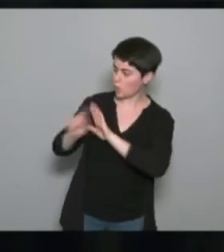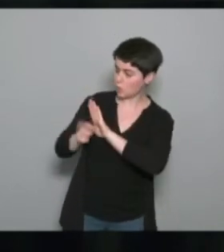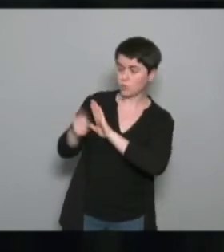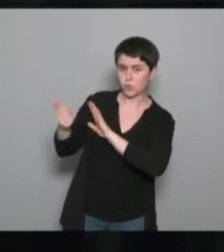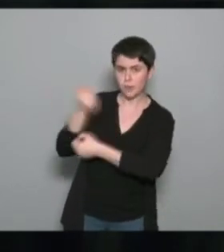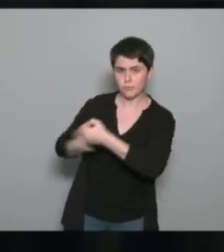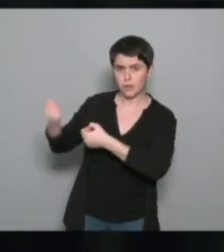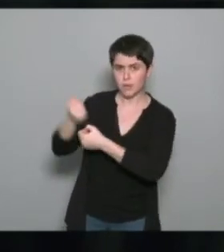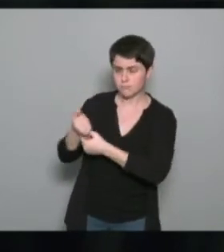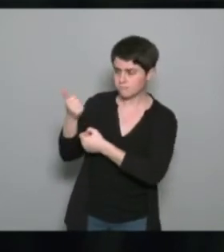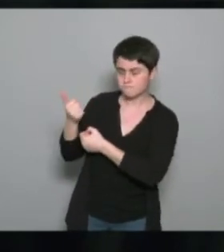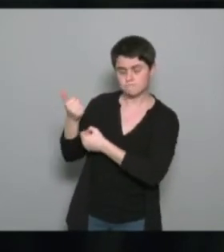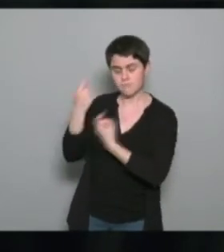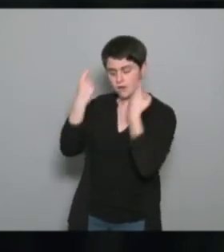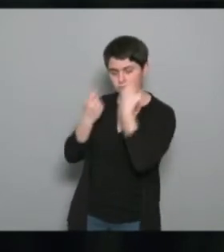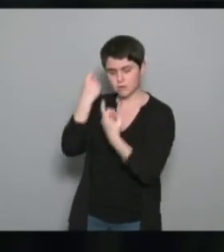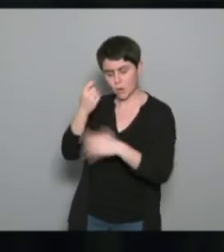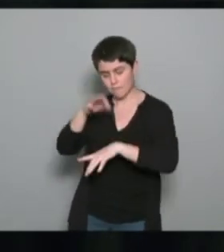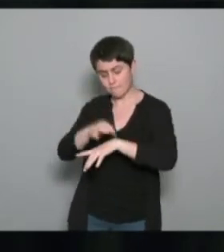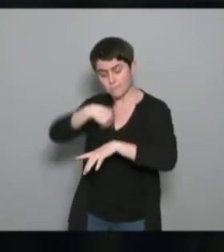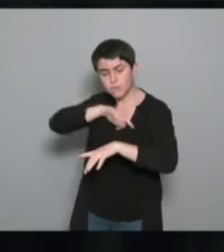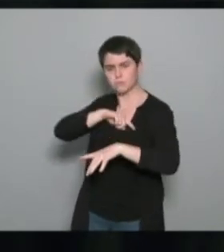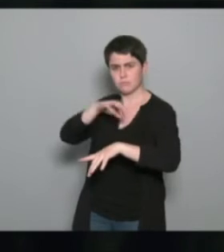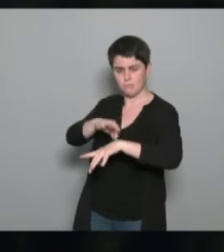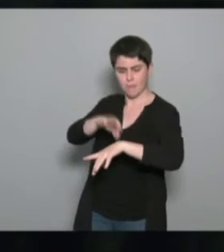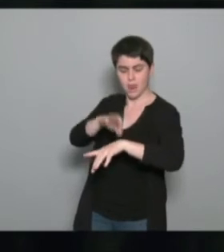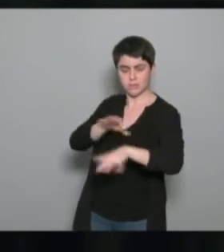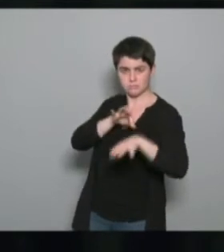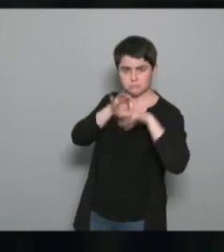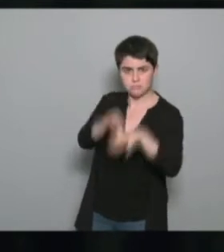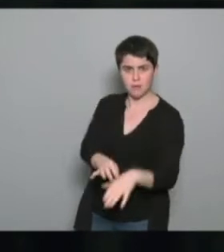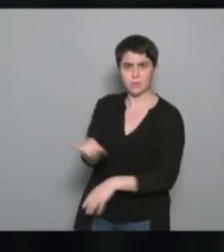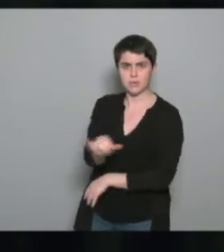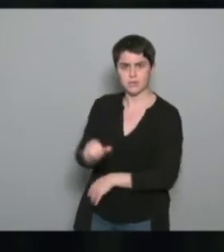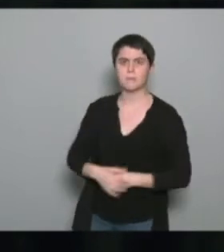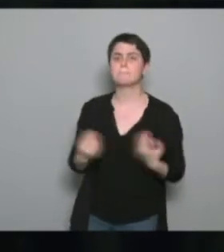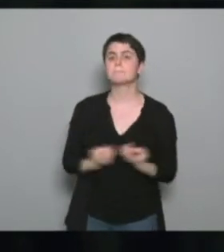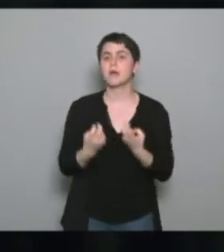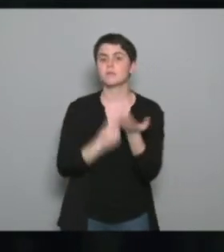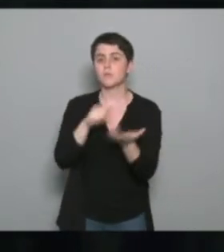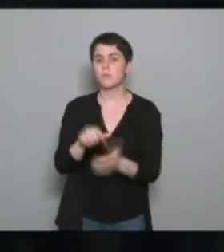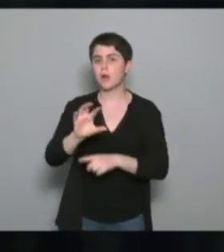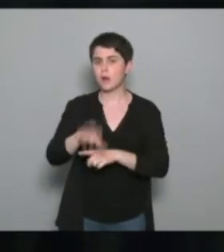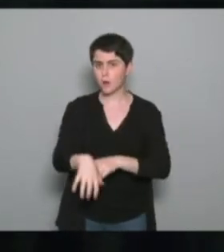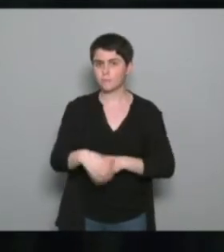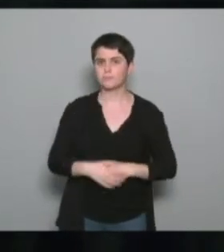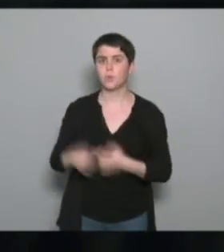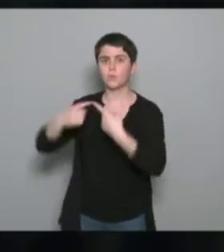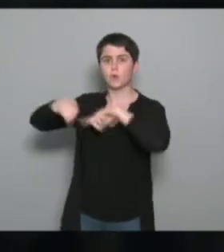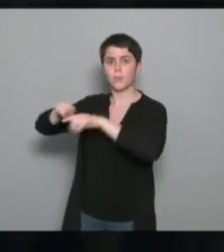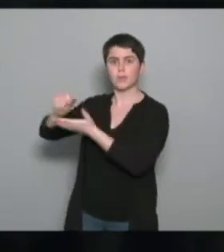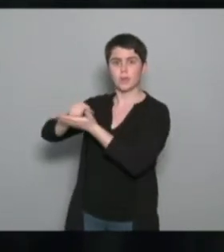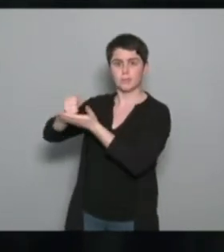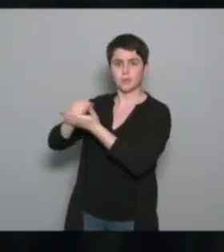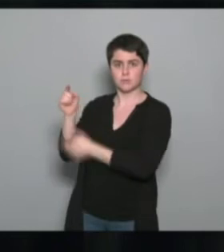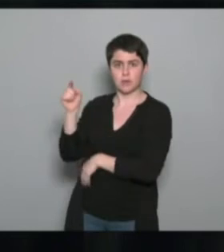pour définir les pathologies sur lesquelles nous allions intervenir. À Caen, par exemple, le comité de pilotage n'a pas fait le choix